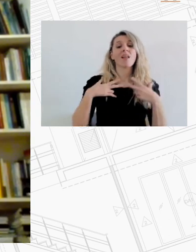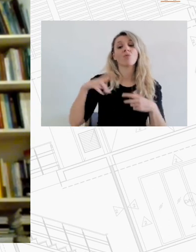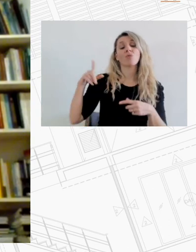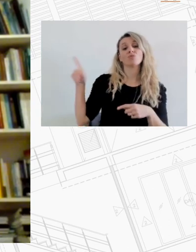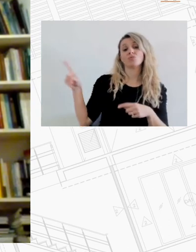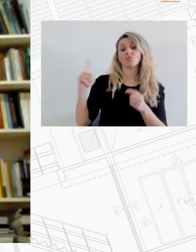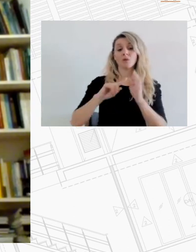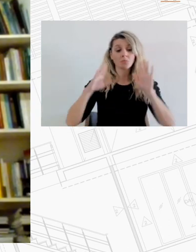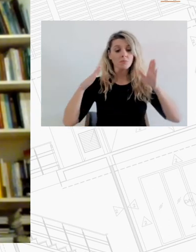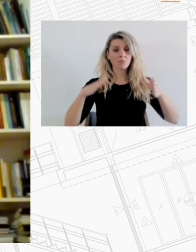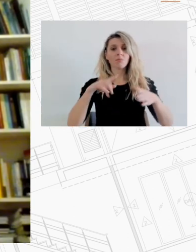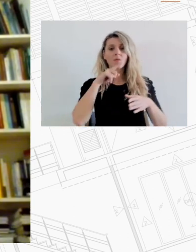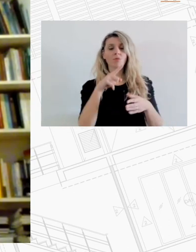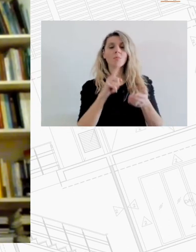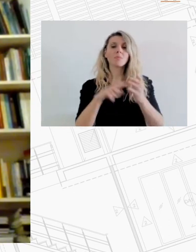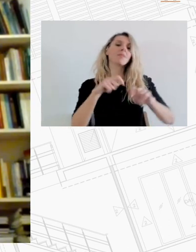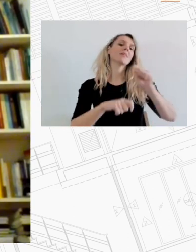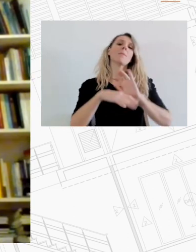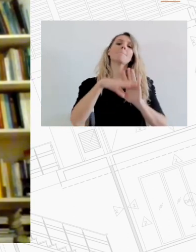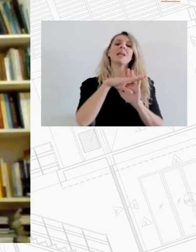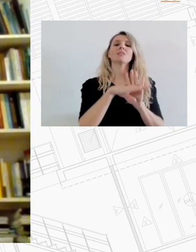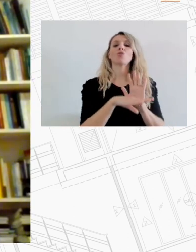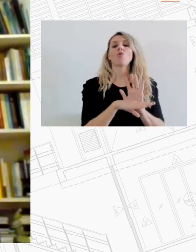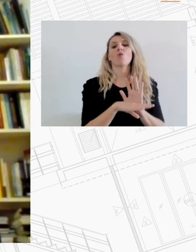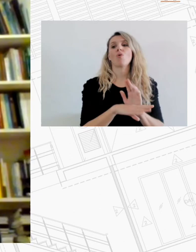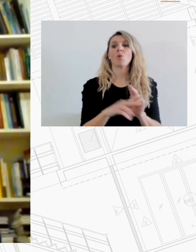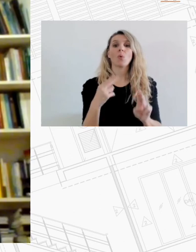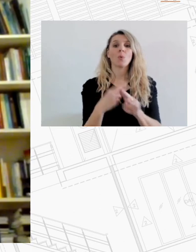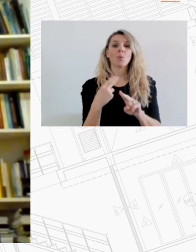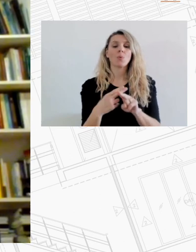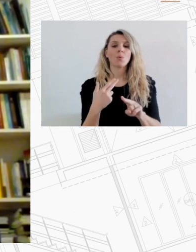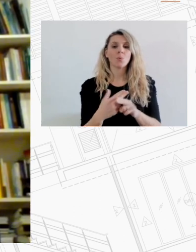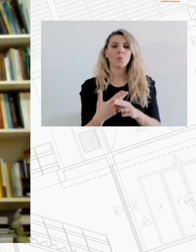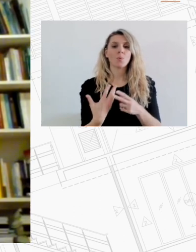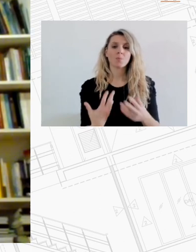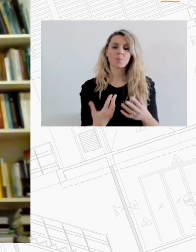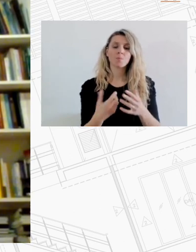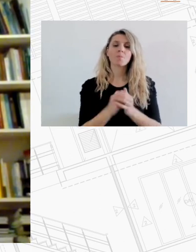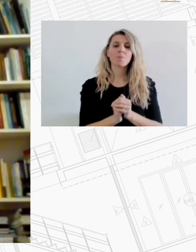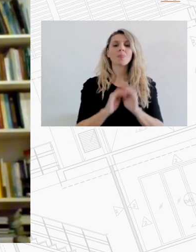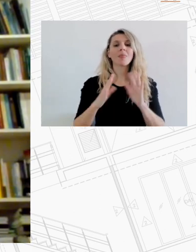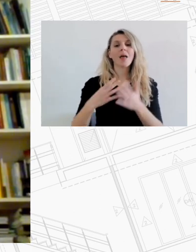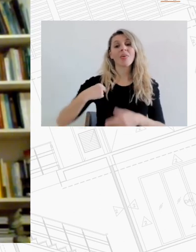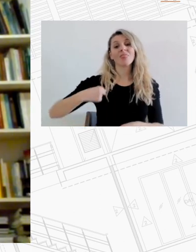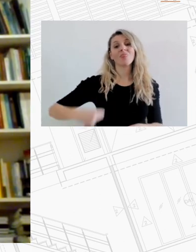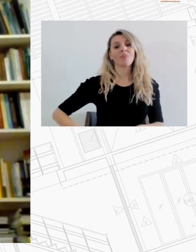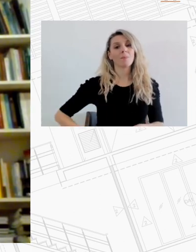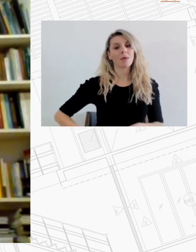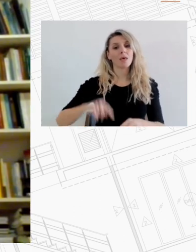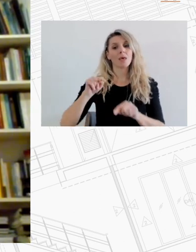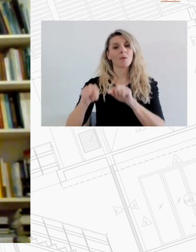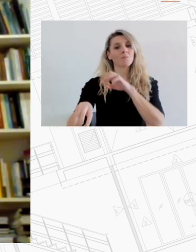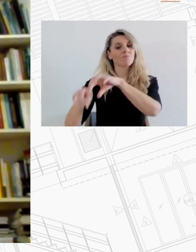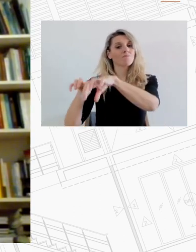θεσμικού πλαισίου συνολικότερου παρόλα αυτά ακριβώς επειδή οι δήμοι είναι σε ένα